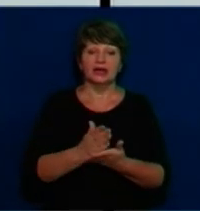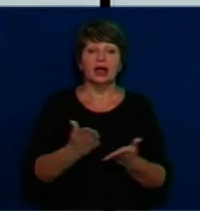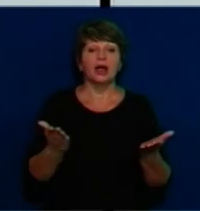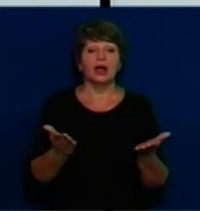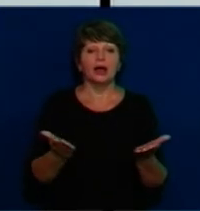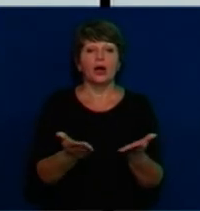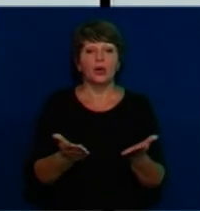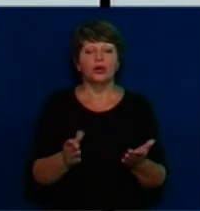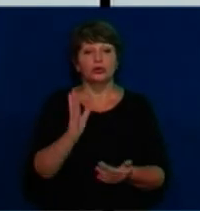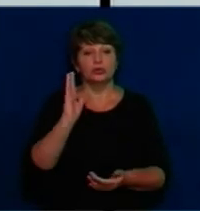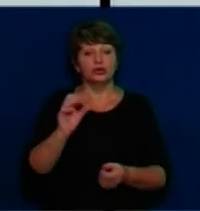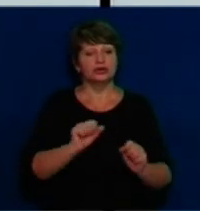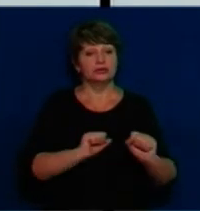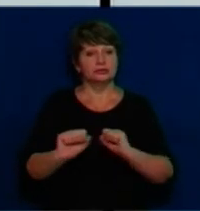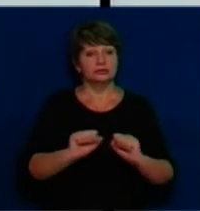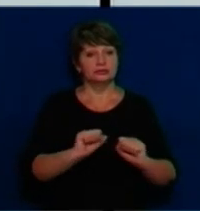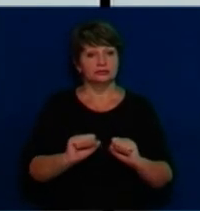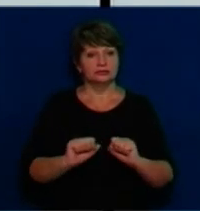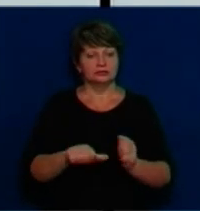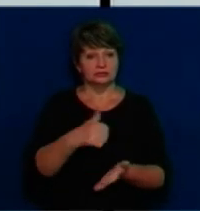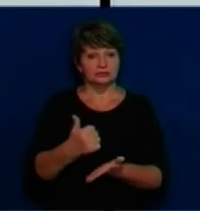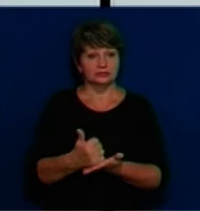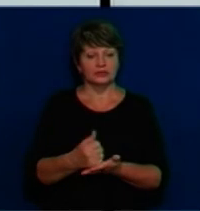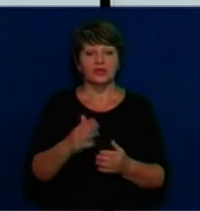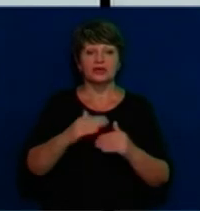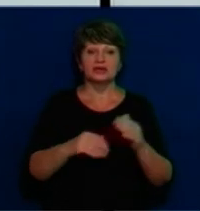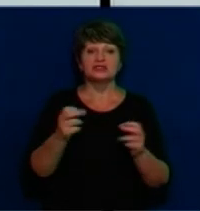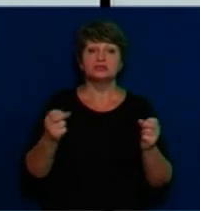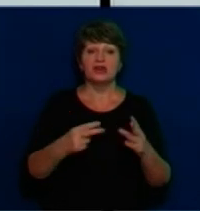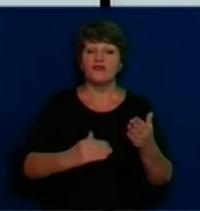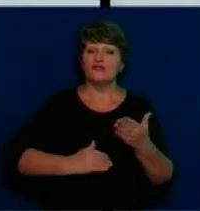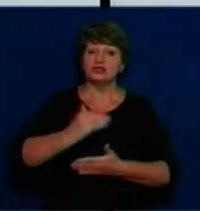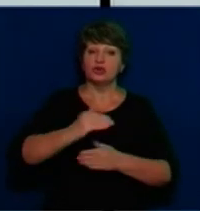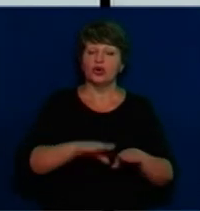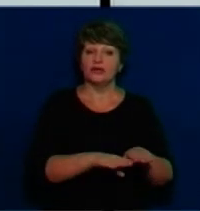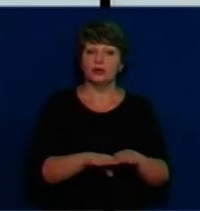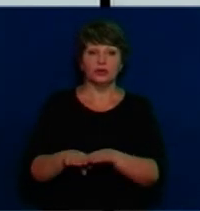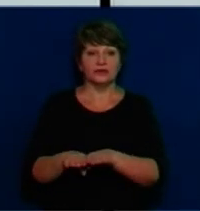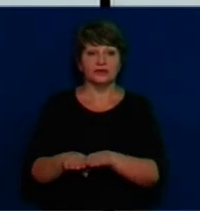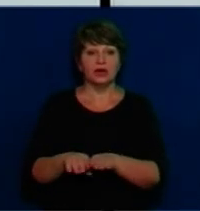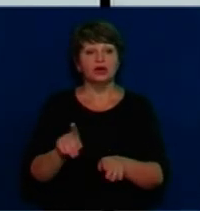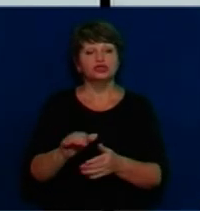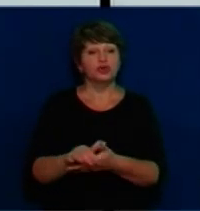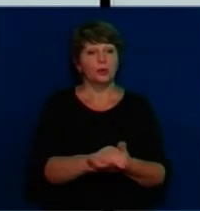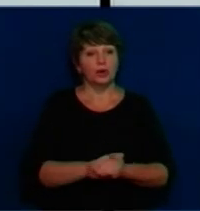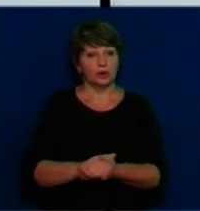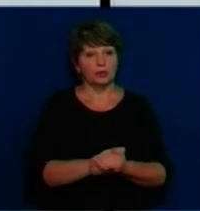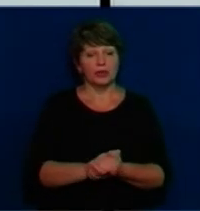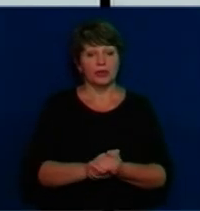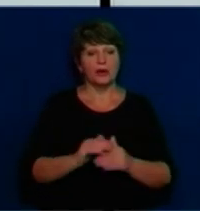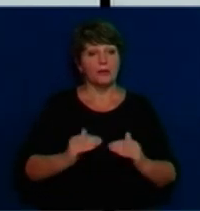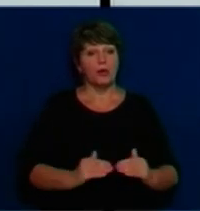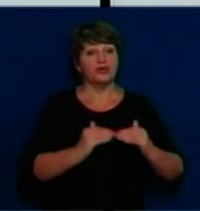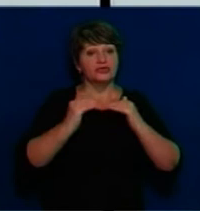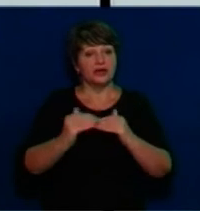буде хазяйственник. І спеціалісти, повинні бути дуже фахівці високого уровня, для того, щоб громаду підняти на високий уровень.